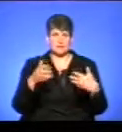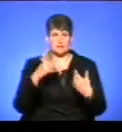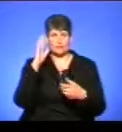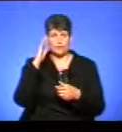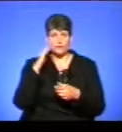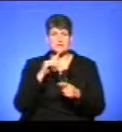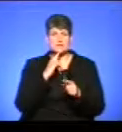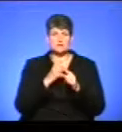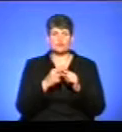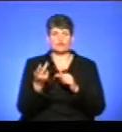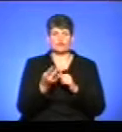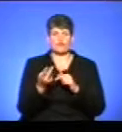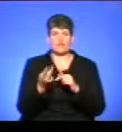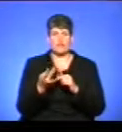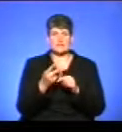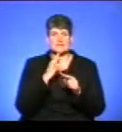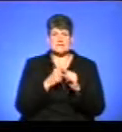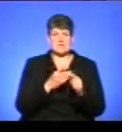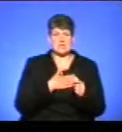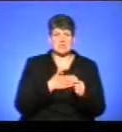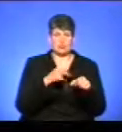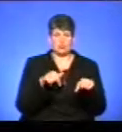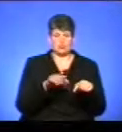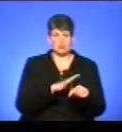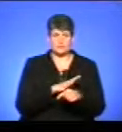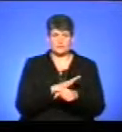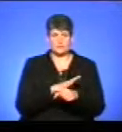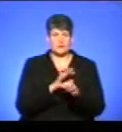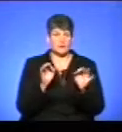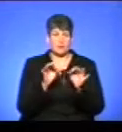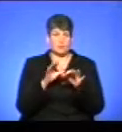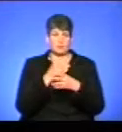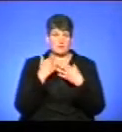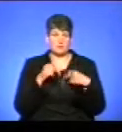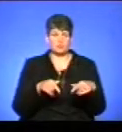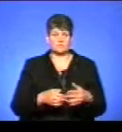А хто тут? Ну, сестра і я, на чому було. І більше нікого нема.